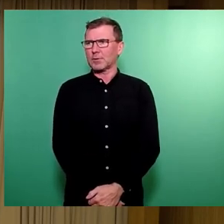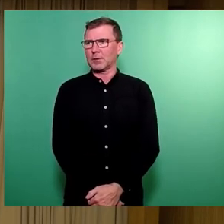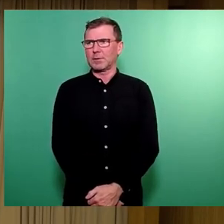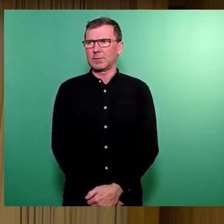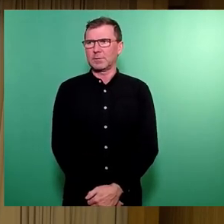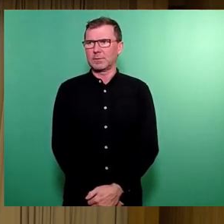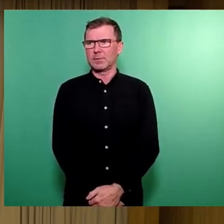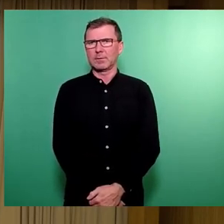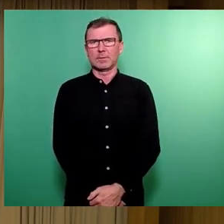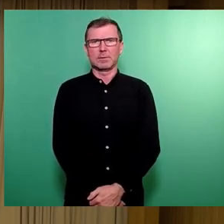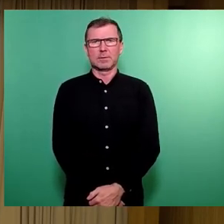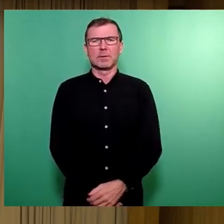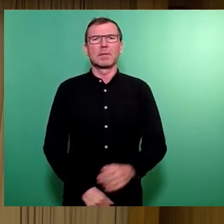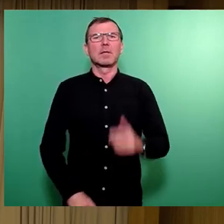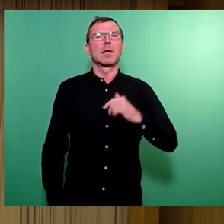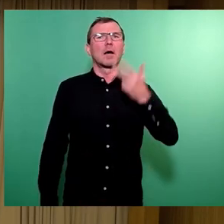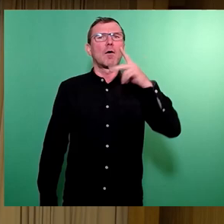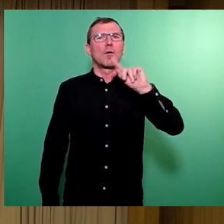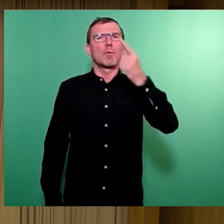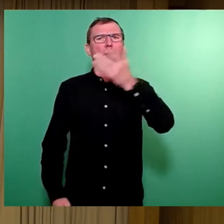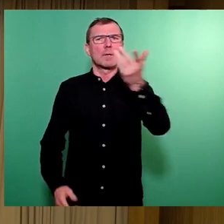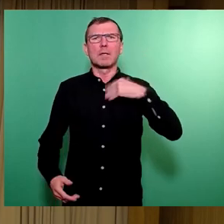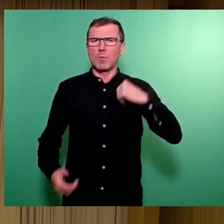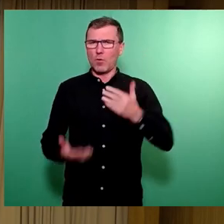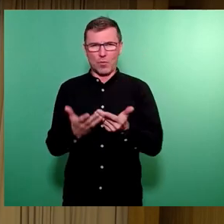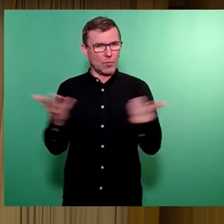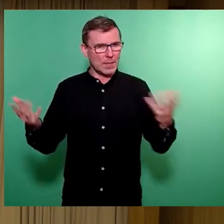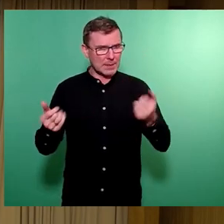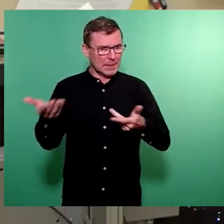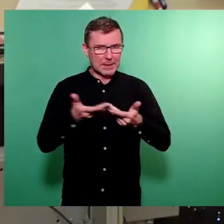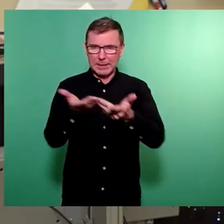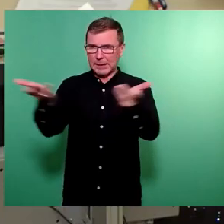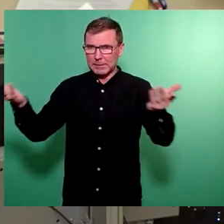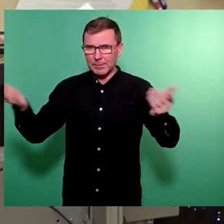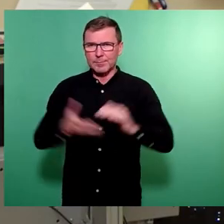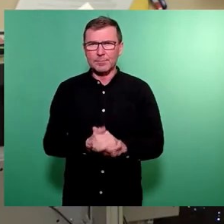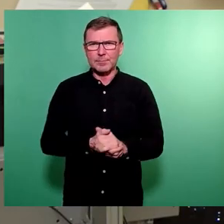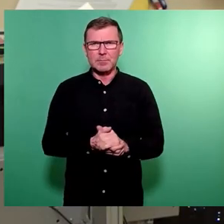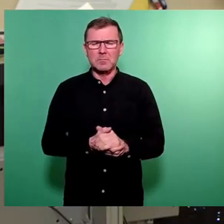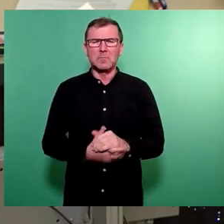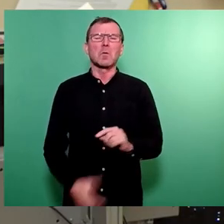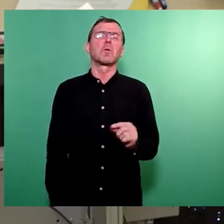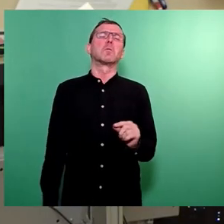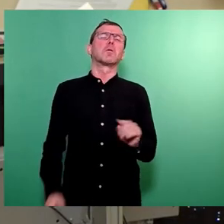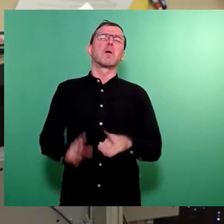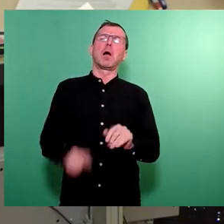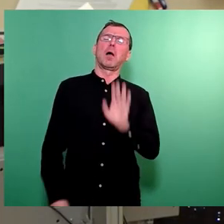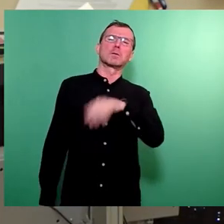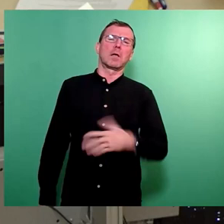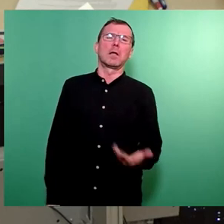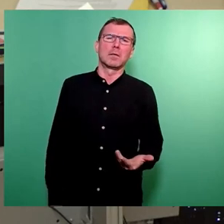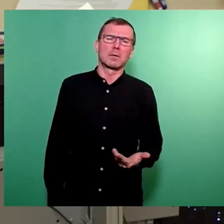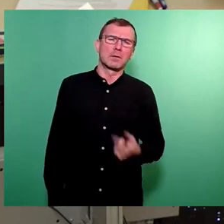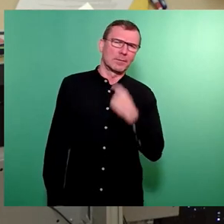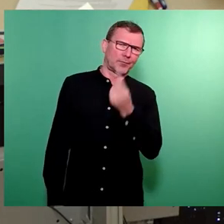Sehr geehrter Herr Oberbürgermeister, werte Kolleginnen und Kollegen, liebe Gäste, das bisschen Haushalt kann so schlimm nicht sein,